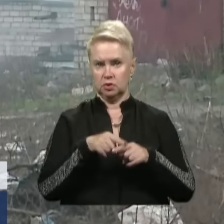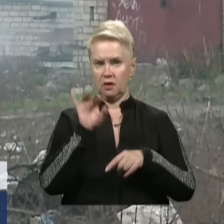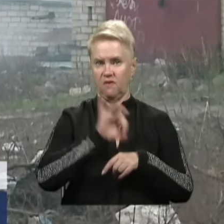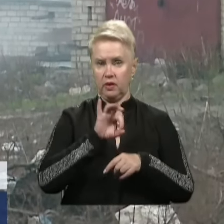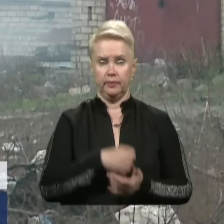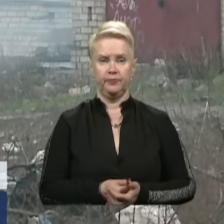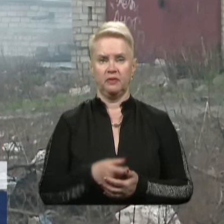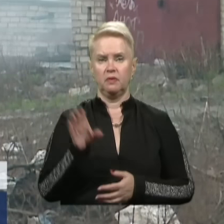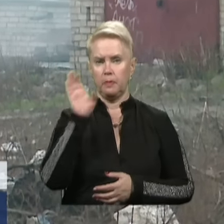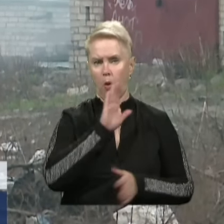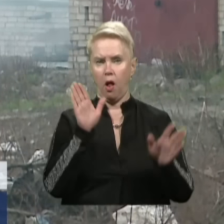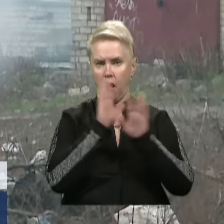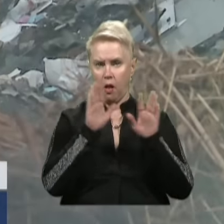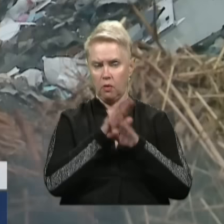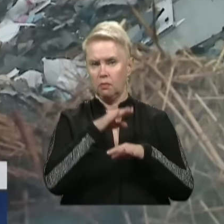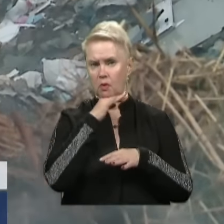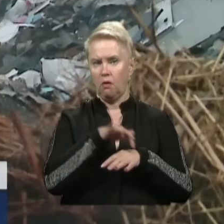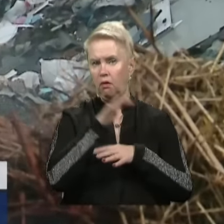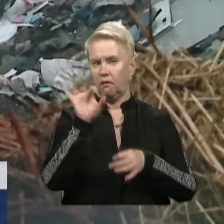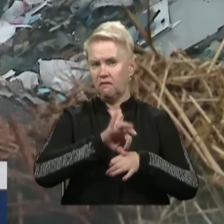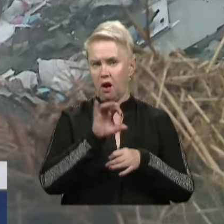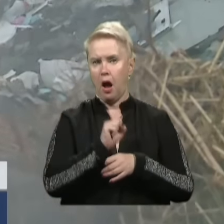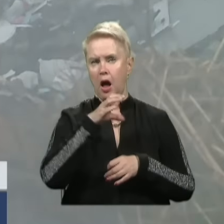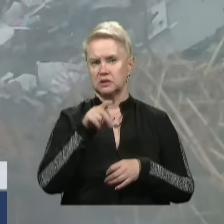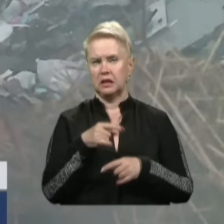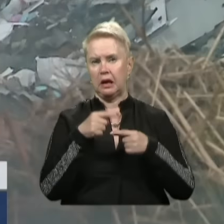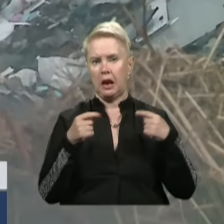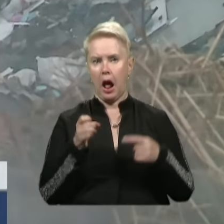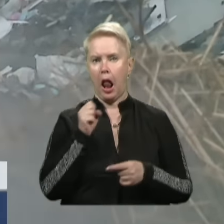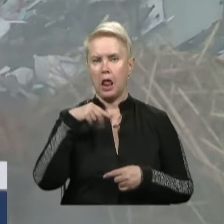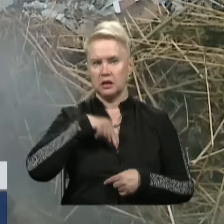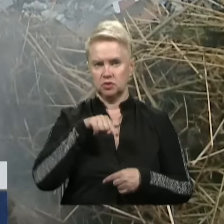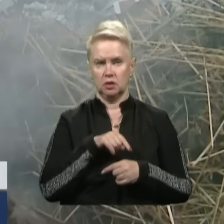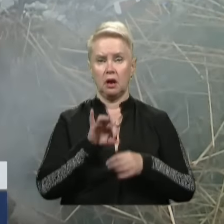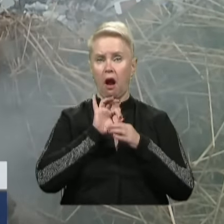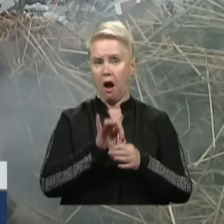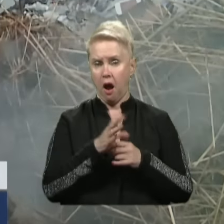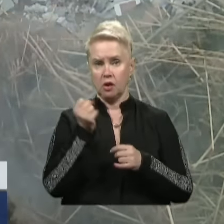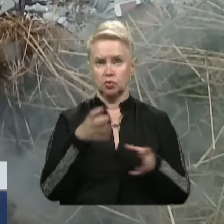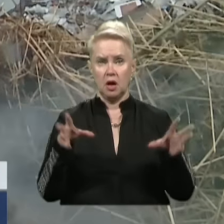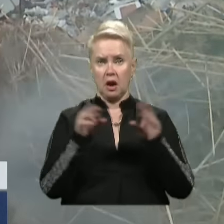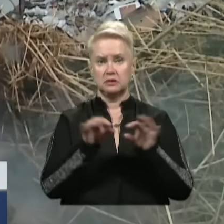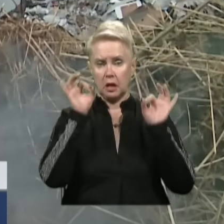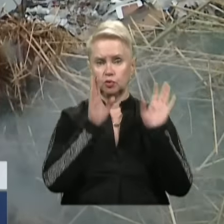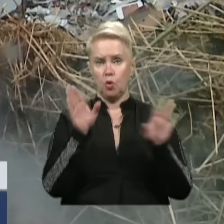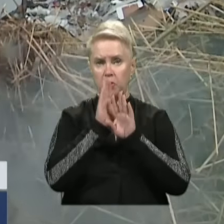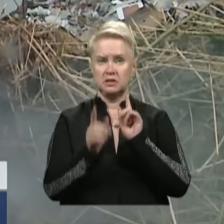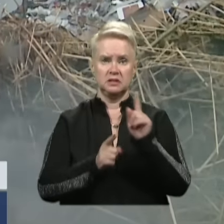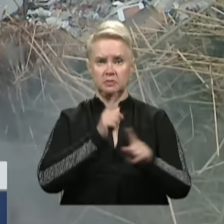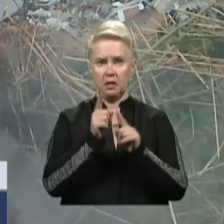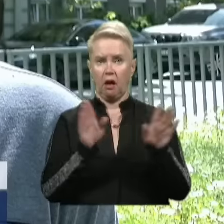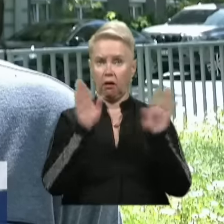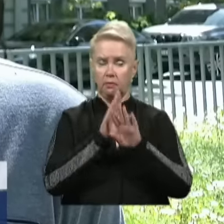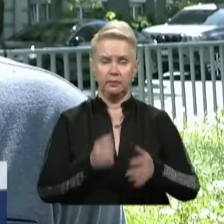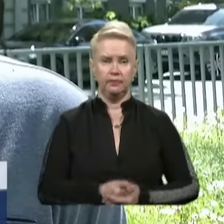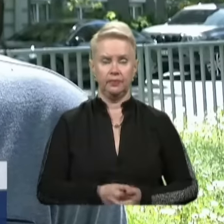хворіти. Від поганої екології купа хвороб. Тут і астма, і різні алергічні реакції. А ще разом з якістю повітря змінюється і